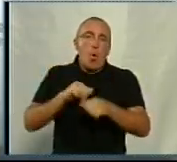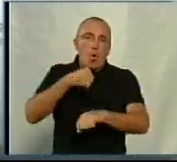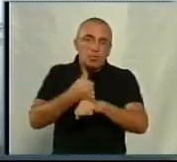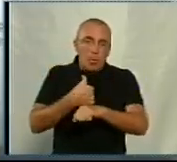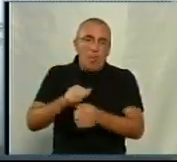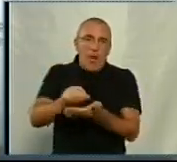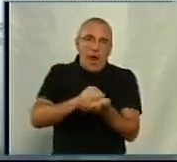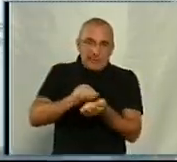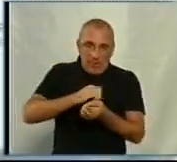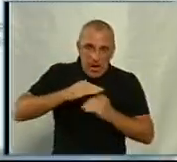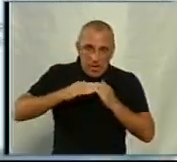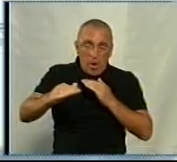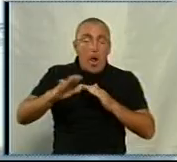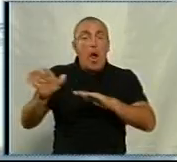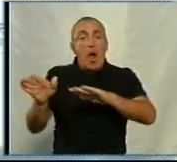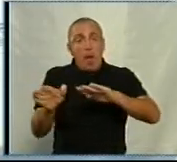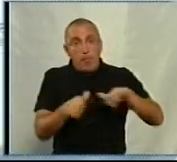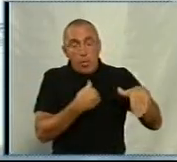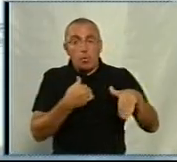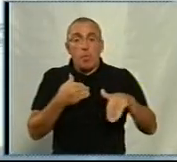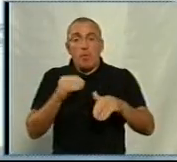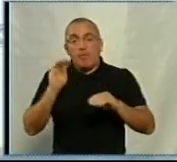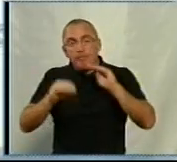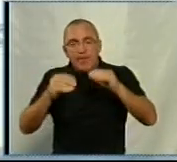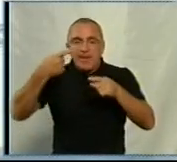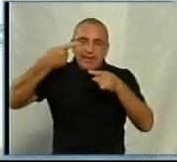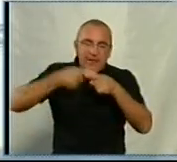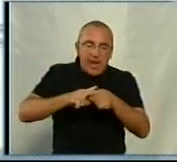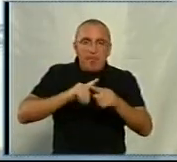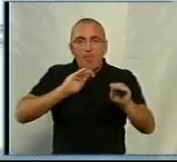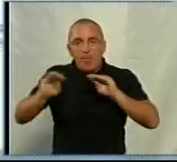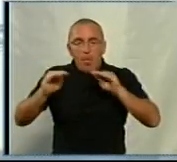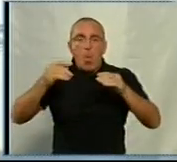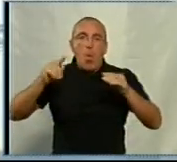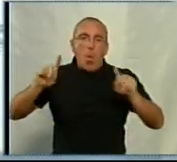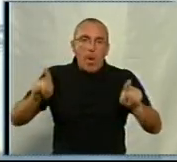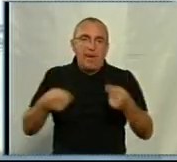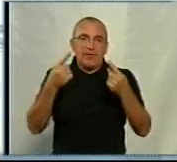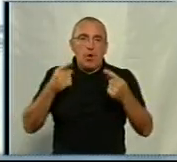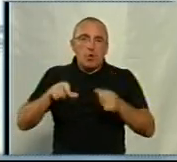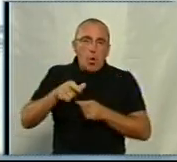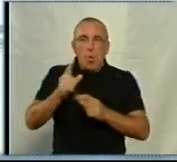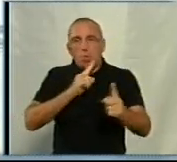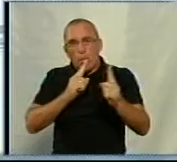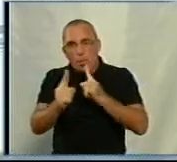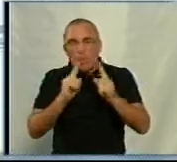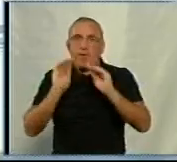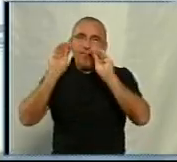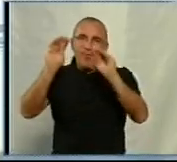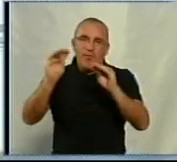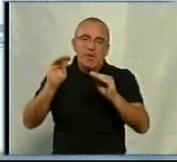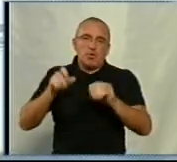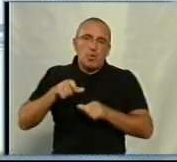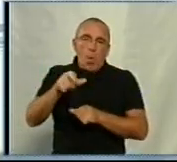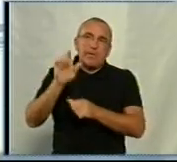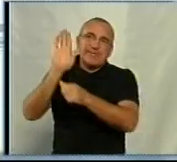асфальтування, а потім вже облаштування проїздної частини технічними засобами реорганізації дорожнього руху, що буде включати в себе встановлення відповідних